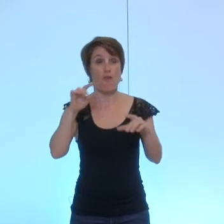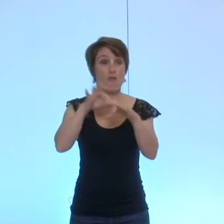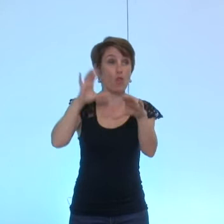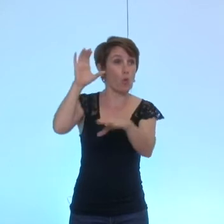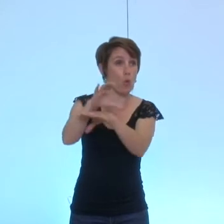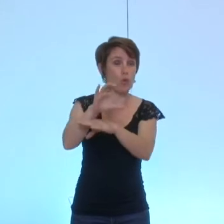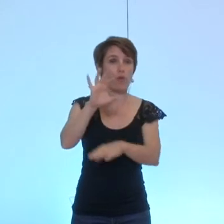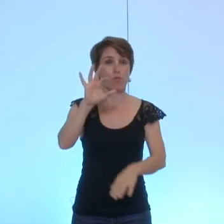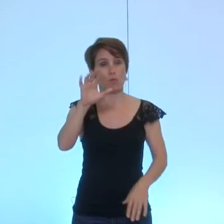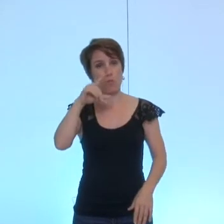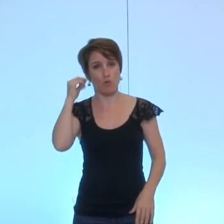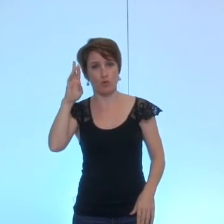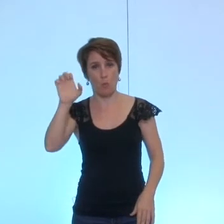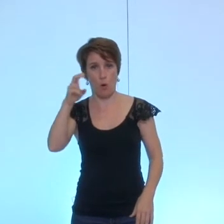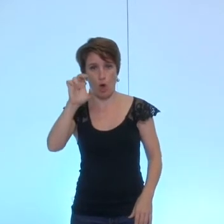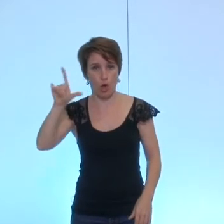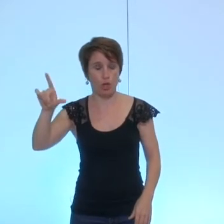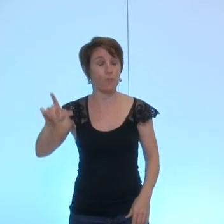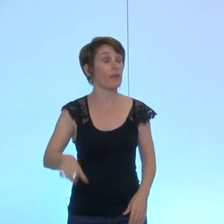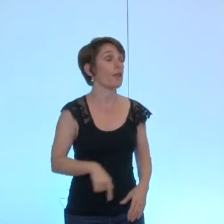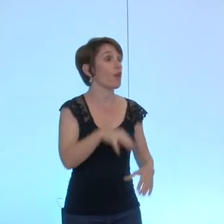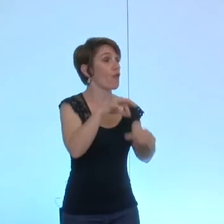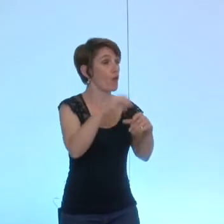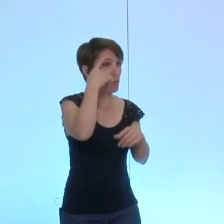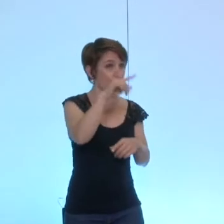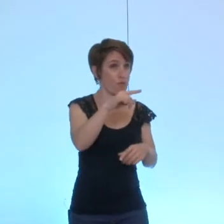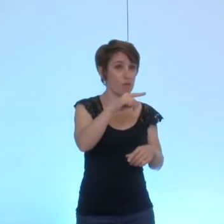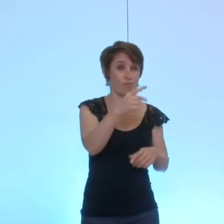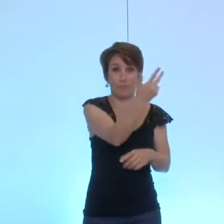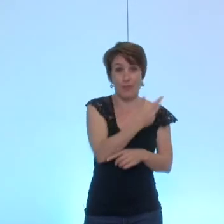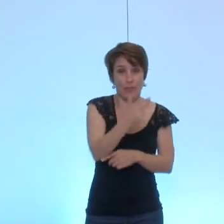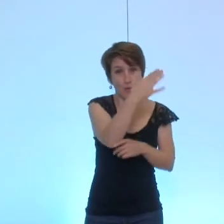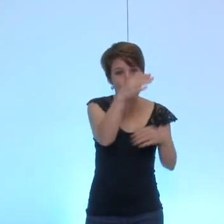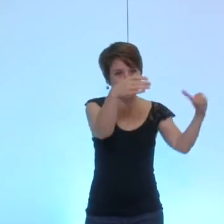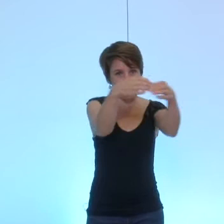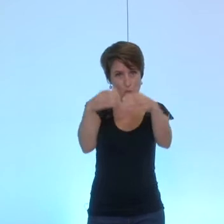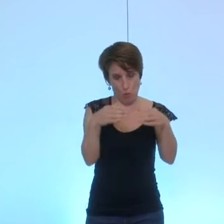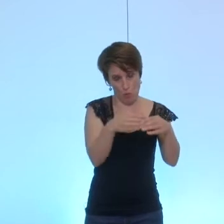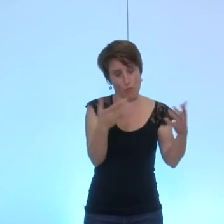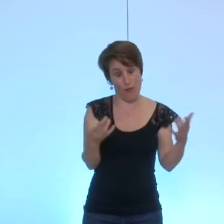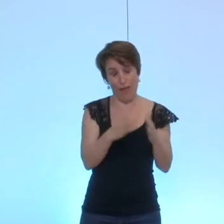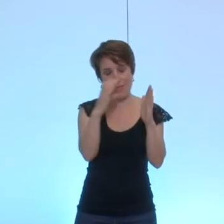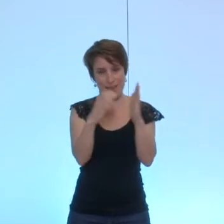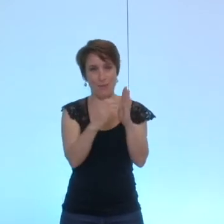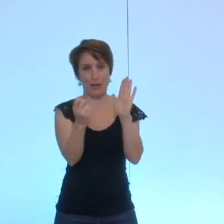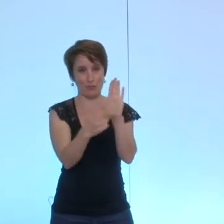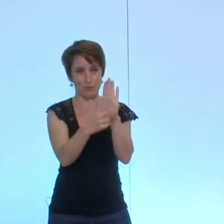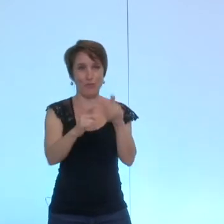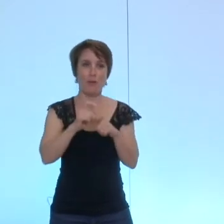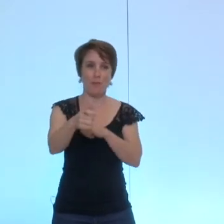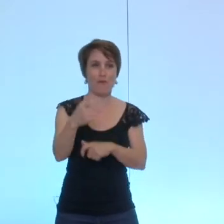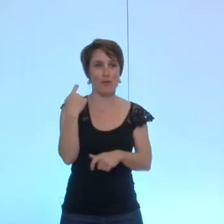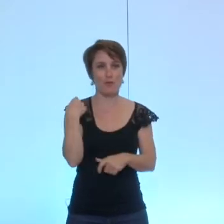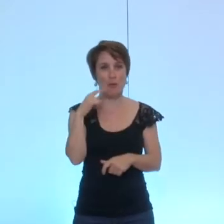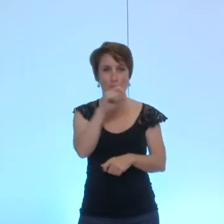monsieur Breuil qui est pour les trois autres groupes cette délibération est donc adoptée je vous remercie délibération numéro